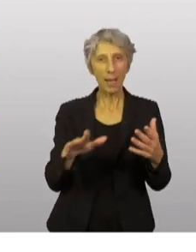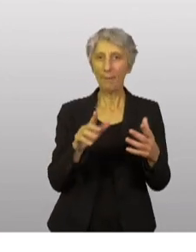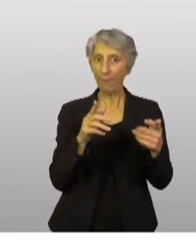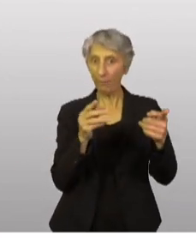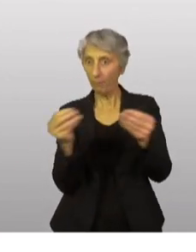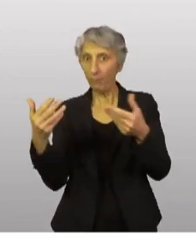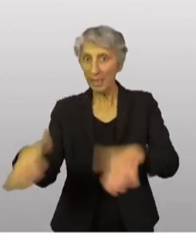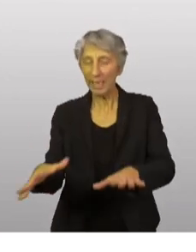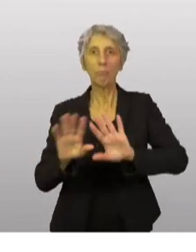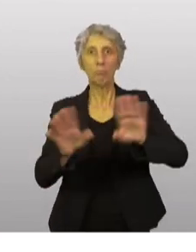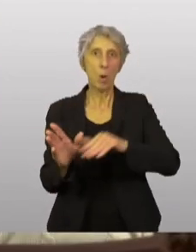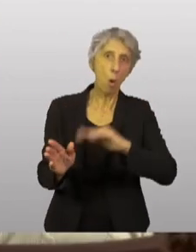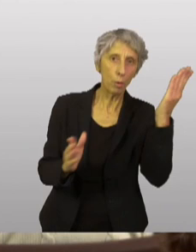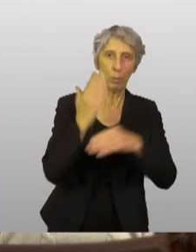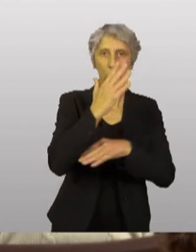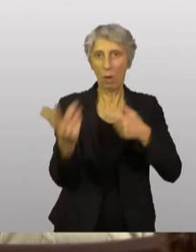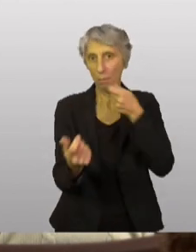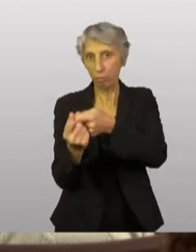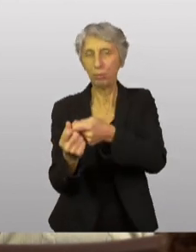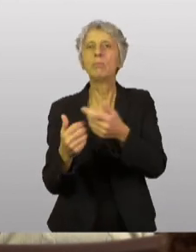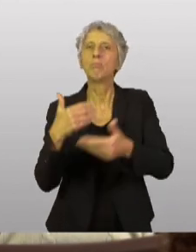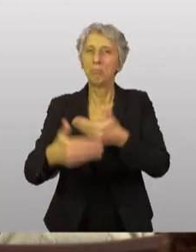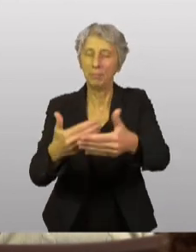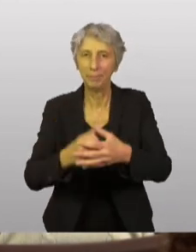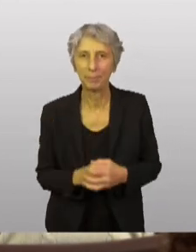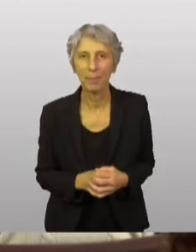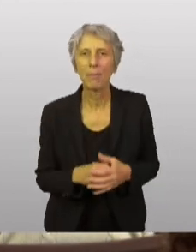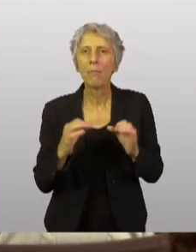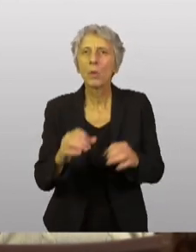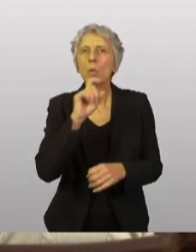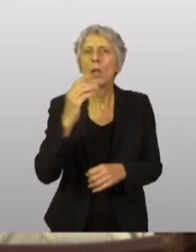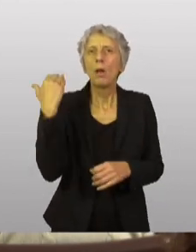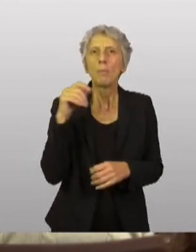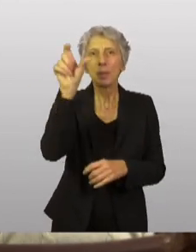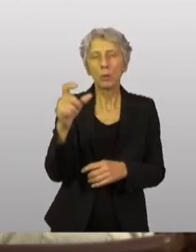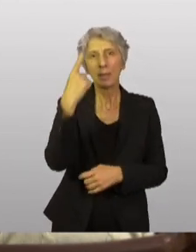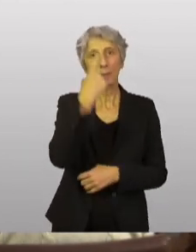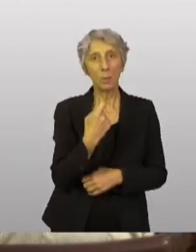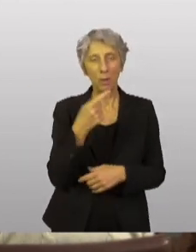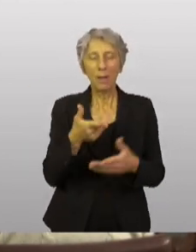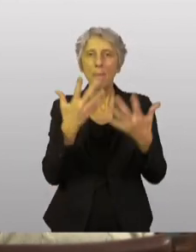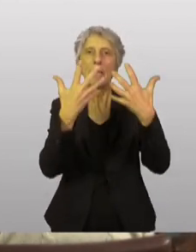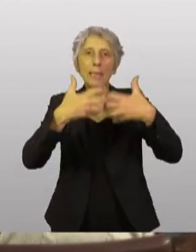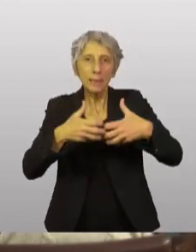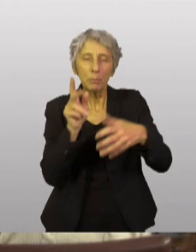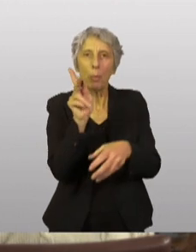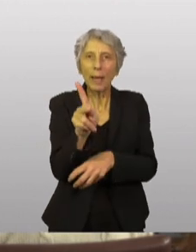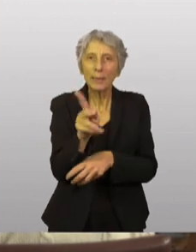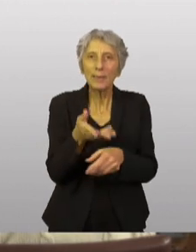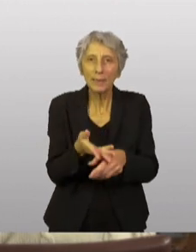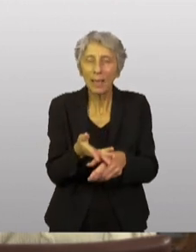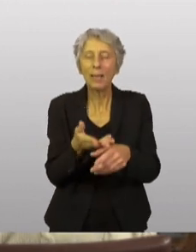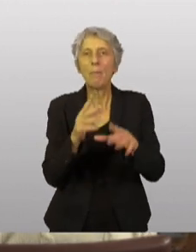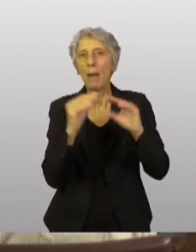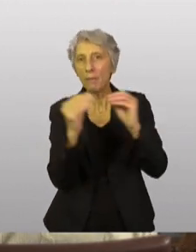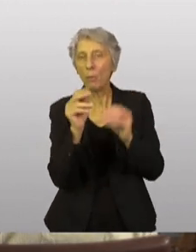Mécanisme, et je réponds ainsi à une question qui m'était posée tout à l'heure, mécanisme qui pourra également permettre à